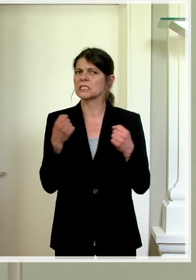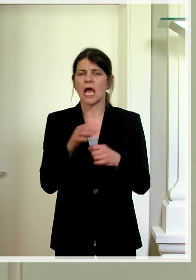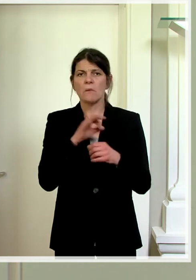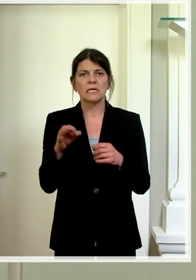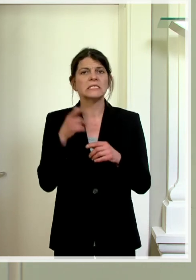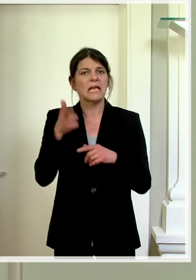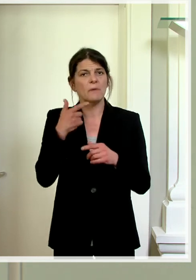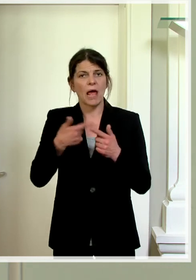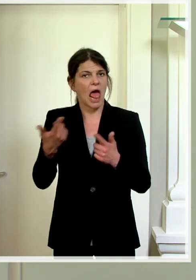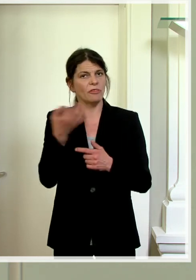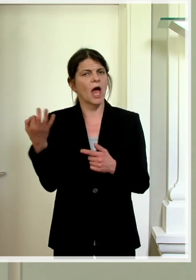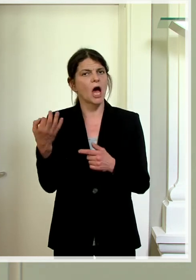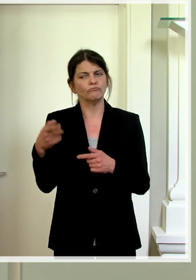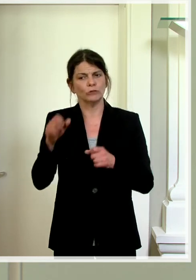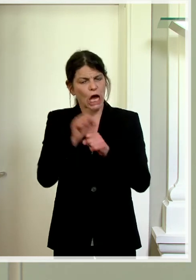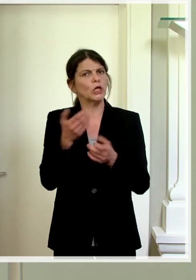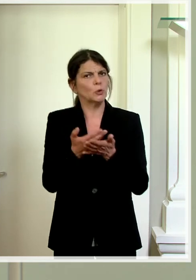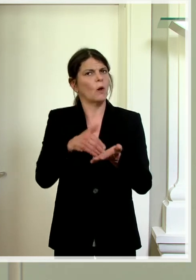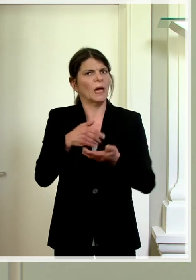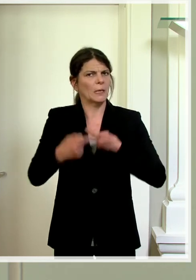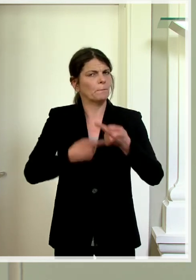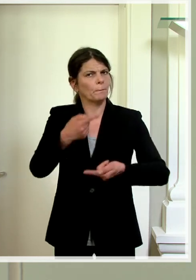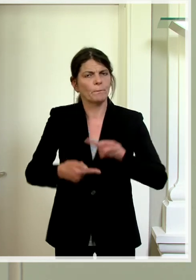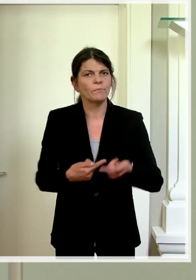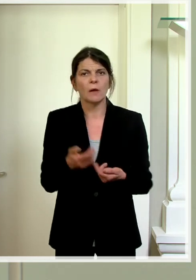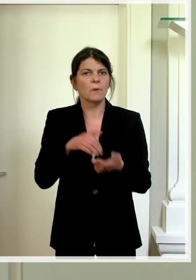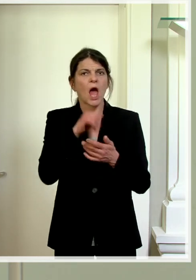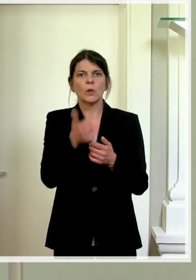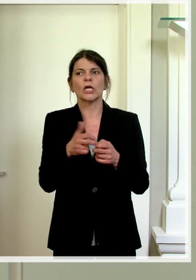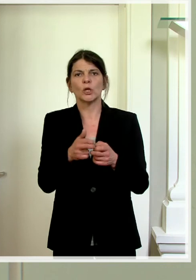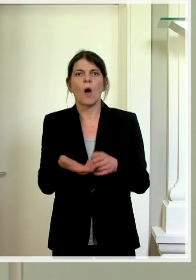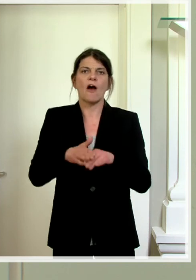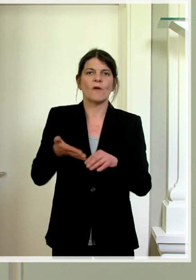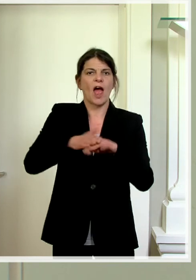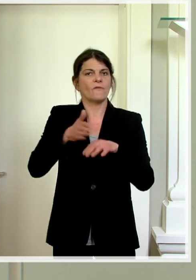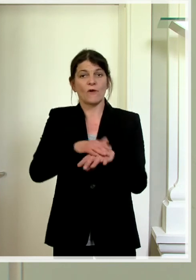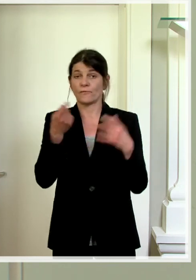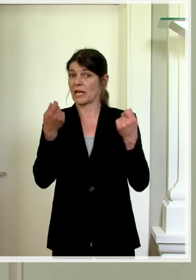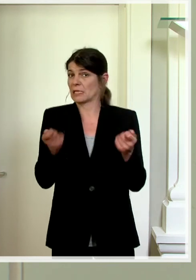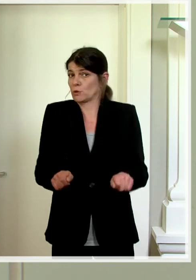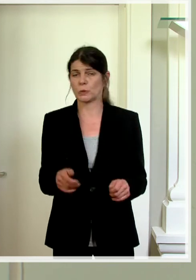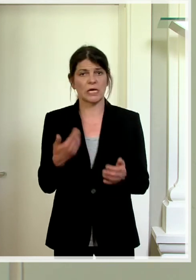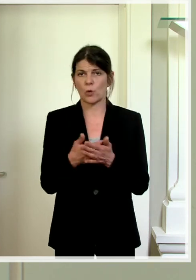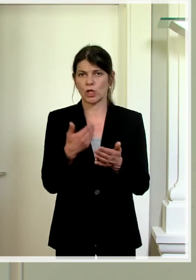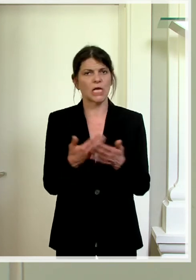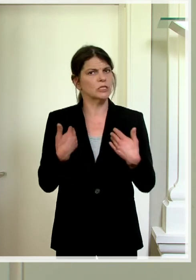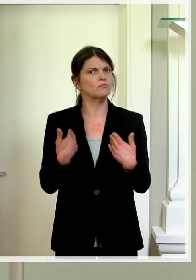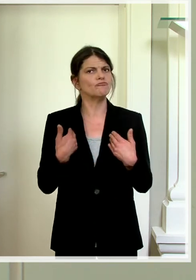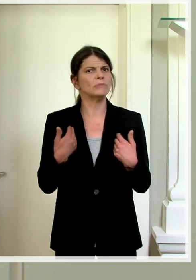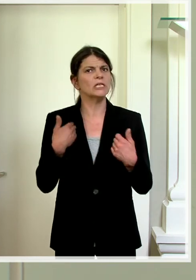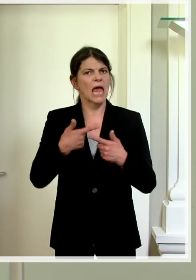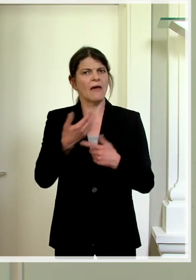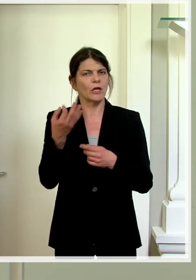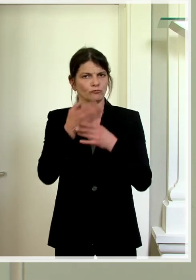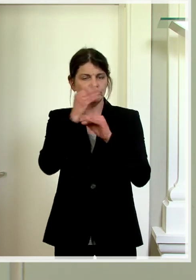-Landtag quasi so durchkommen, werden ohne weitere Finanzbeschlüsse. Deshalb haben wir logischerweise dann